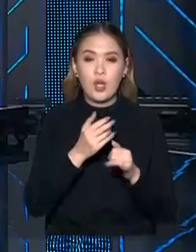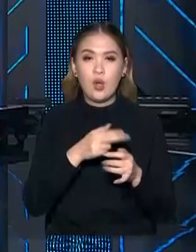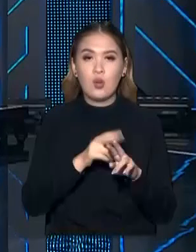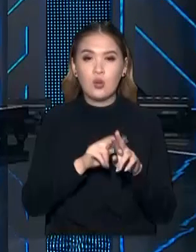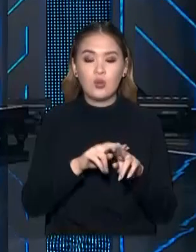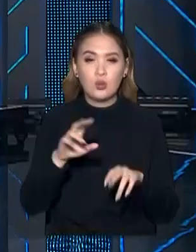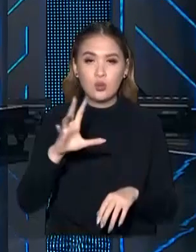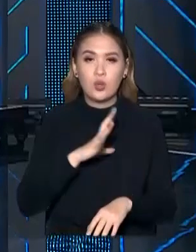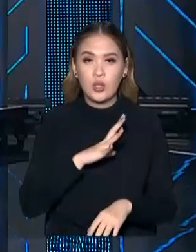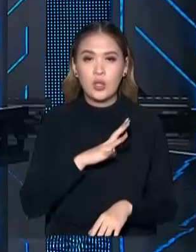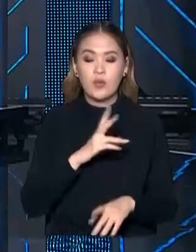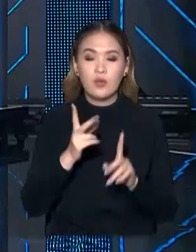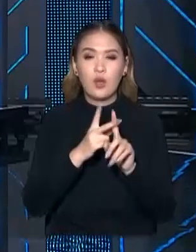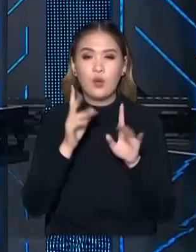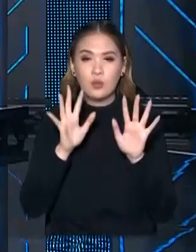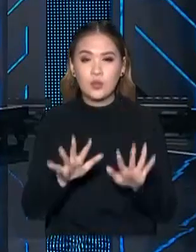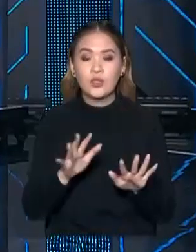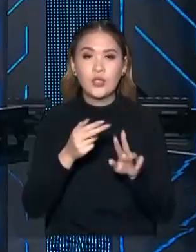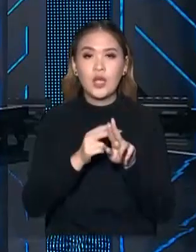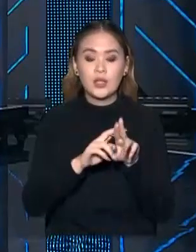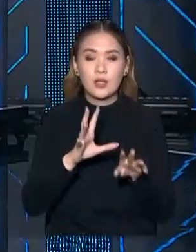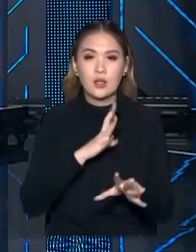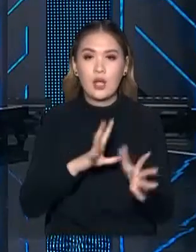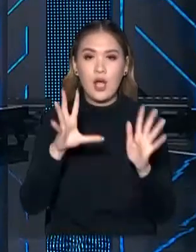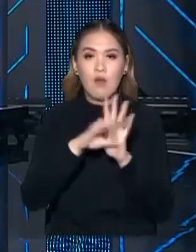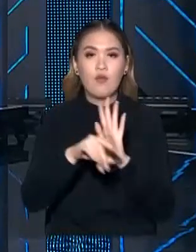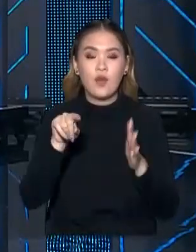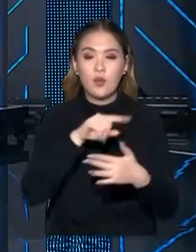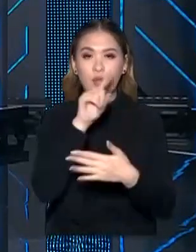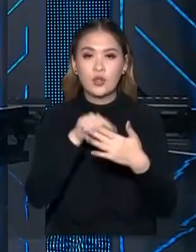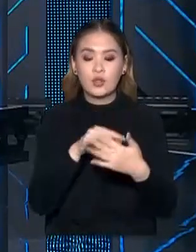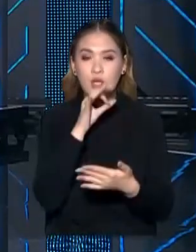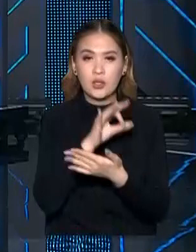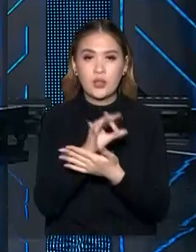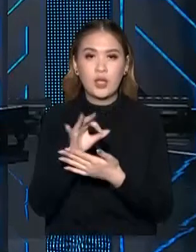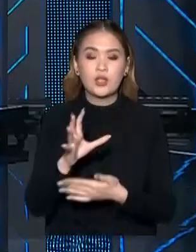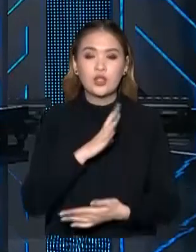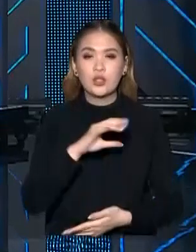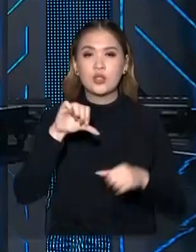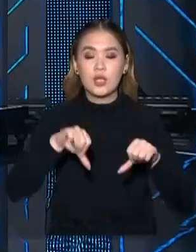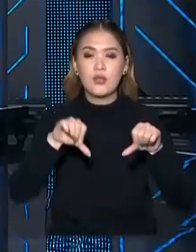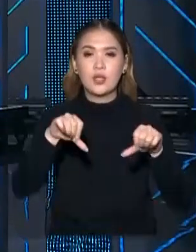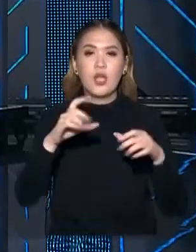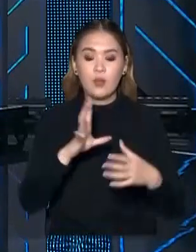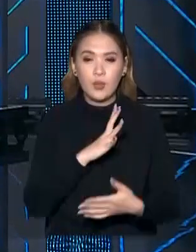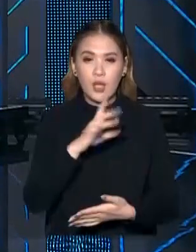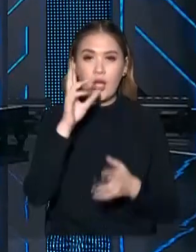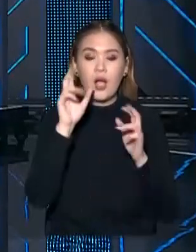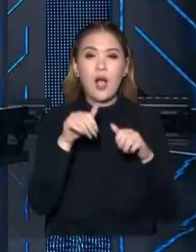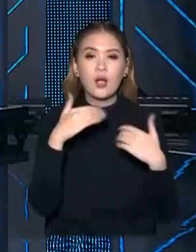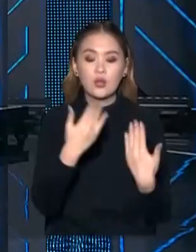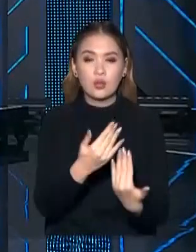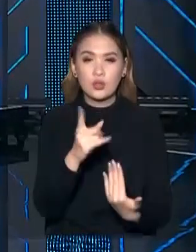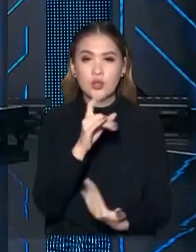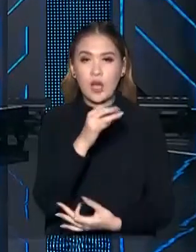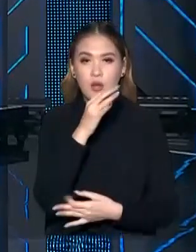пунктом посещения в городе. Там же кандидат ответил на вопросы сотрудников станции. В частности, его спросили, как он относится